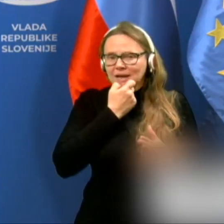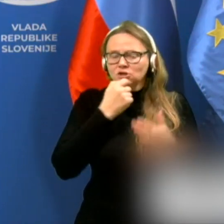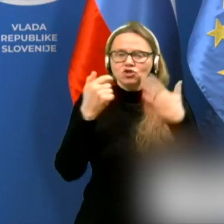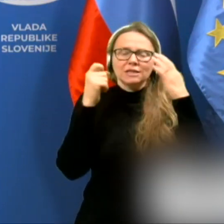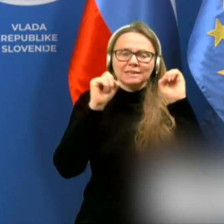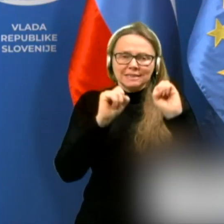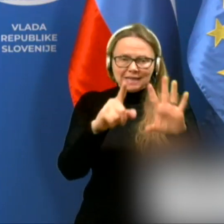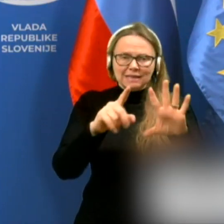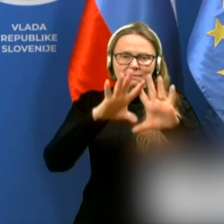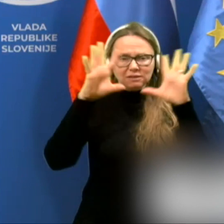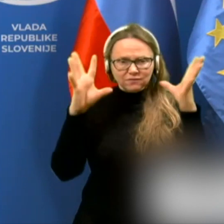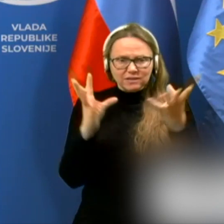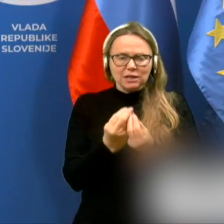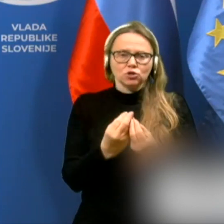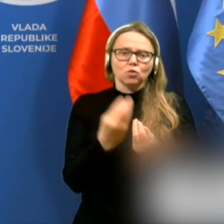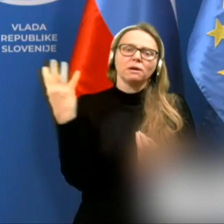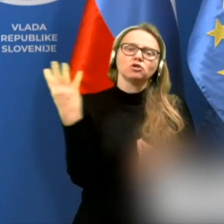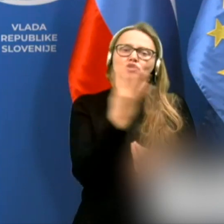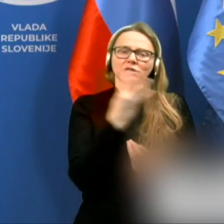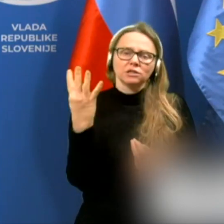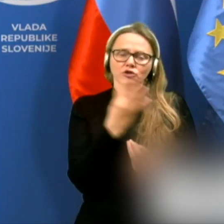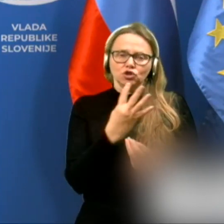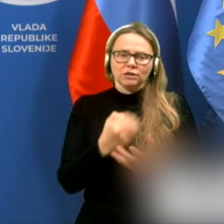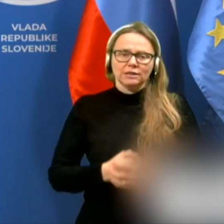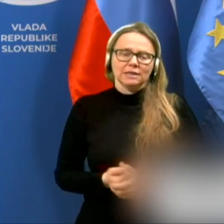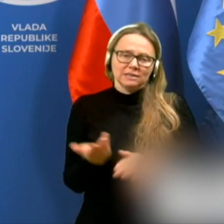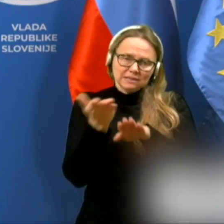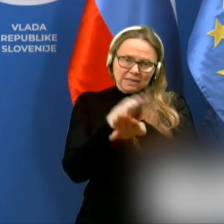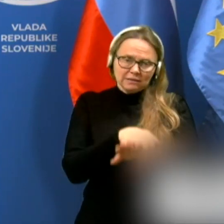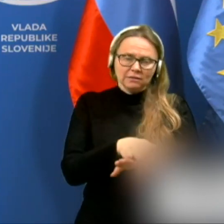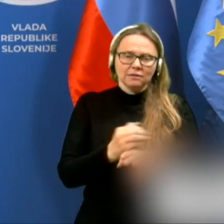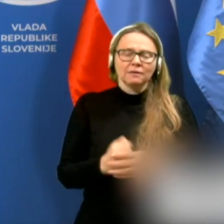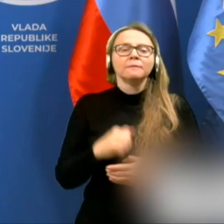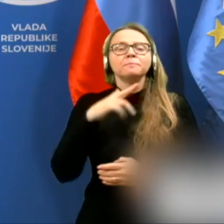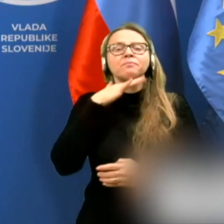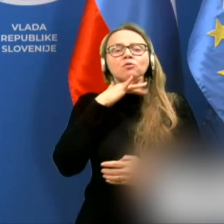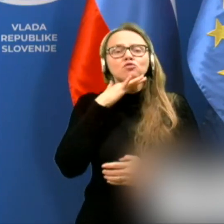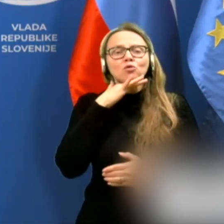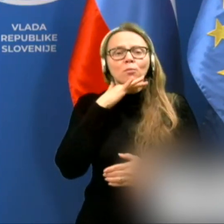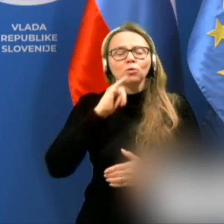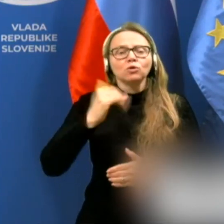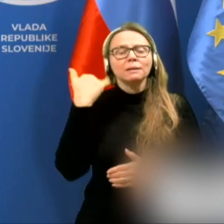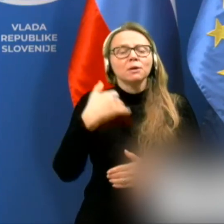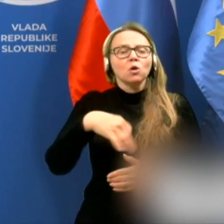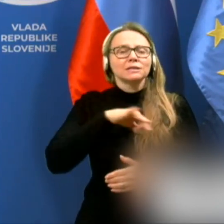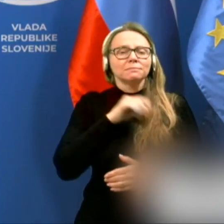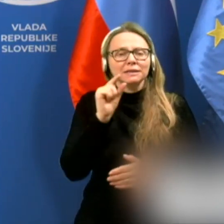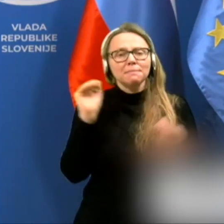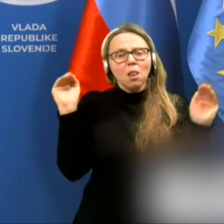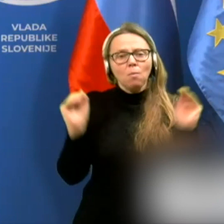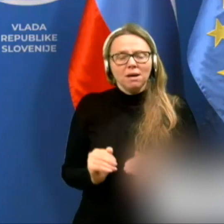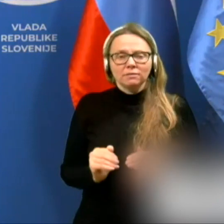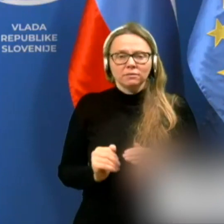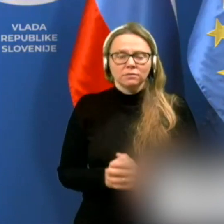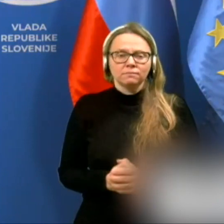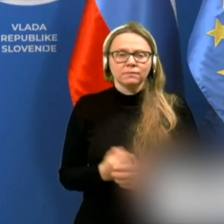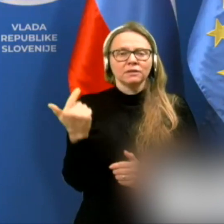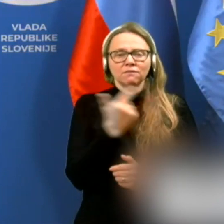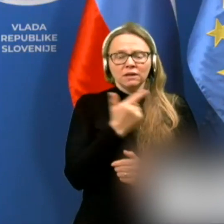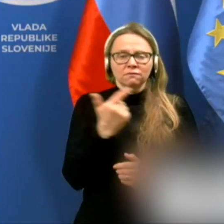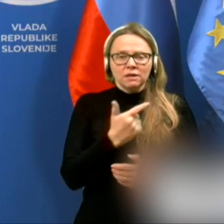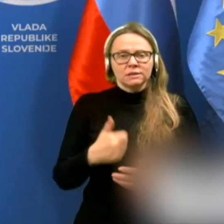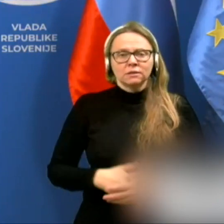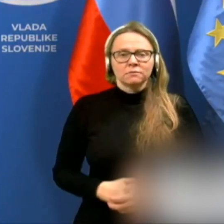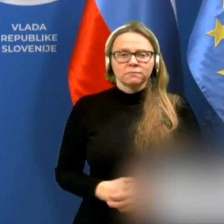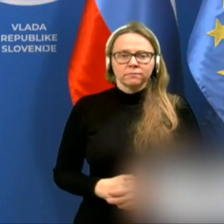sedemnajst skupaj, torej 44. V soboto je bilo v smrti nekoliko manj, 22.